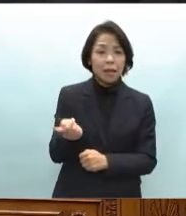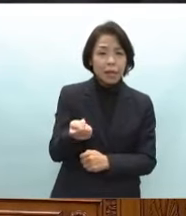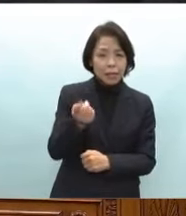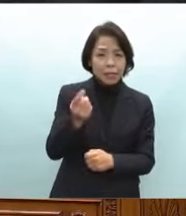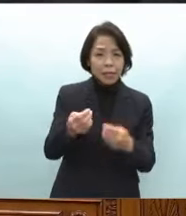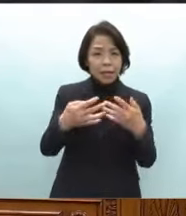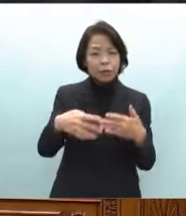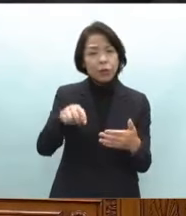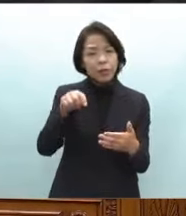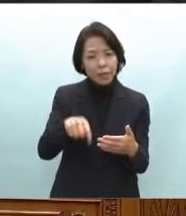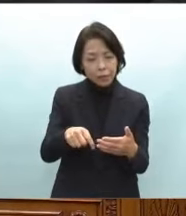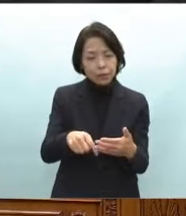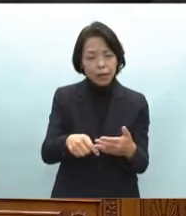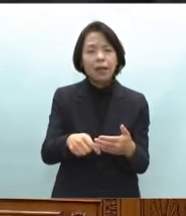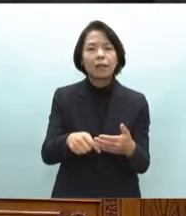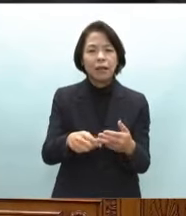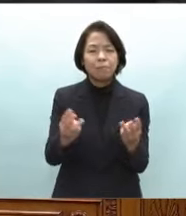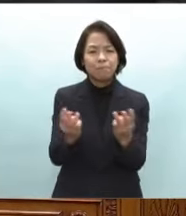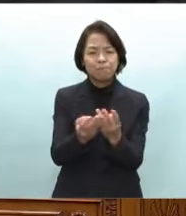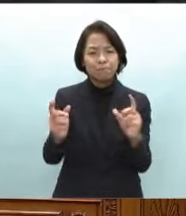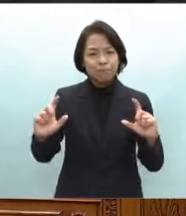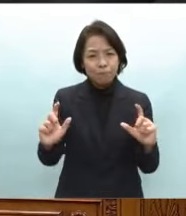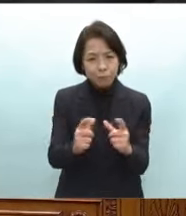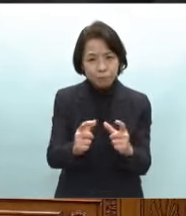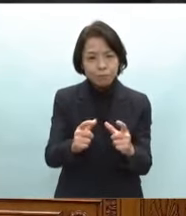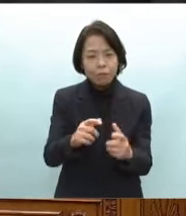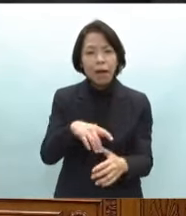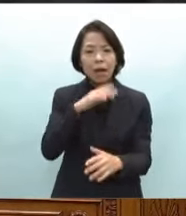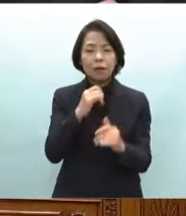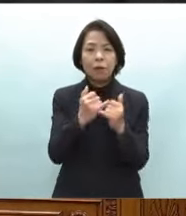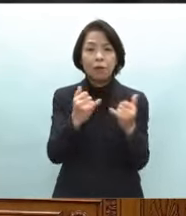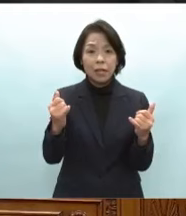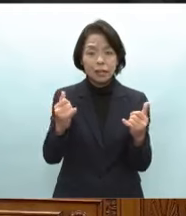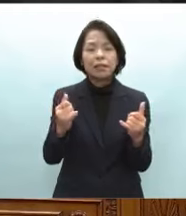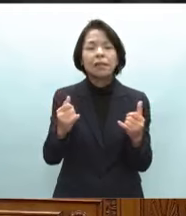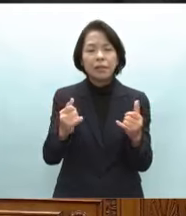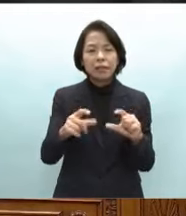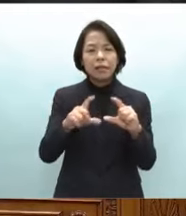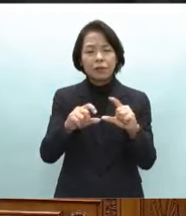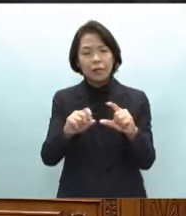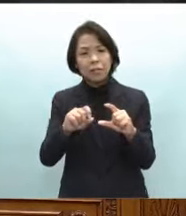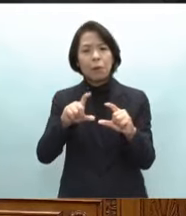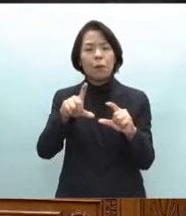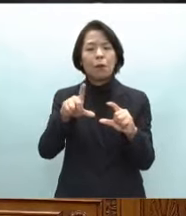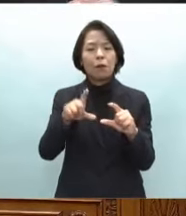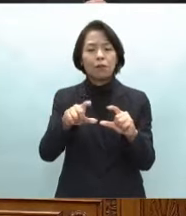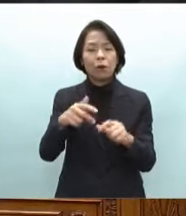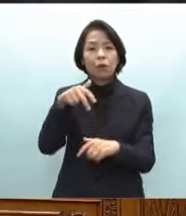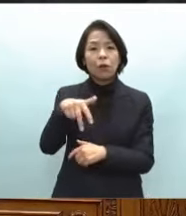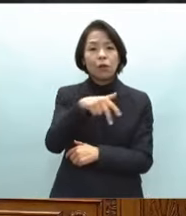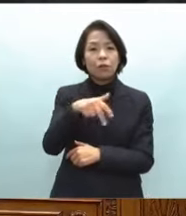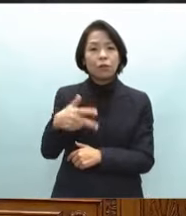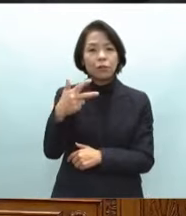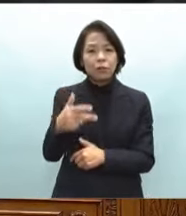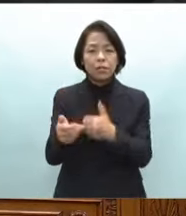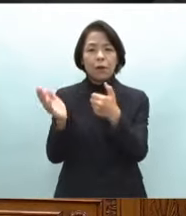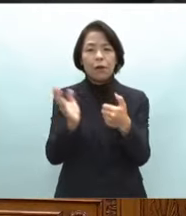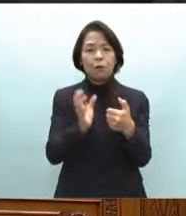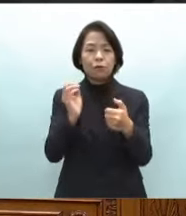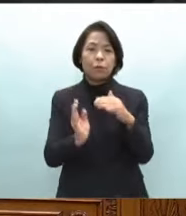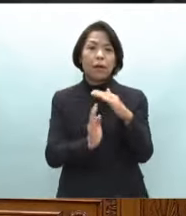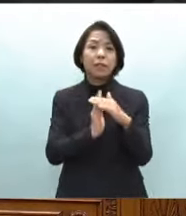で過疎化が進み高齢化率も半島先端の数市では50%を超えております